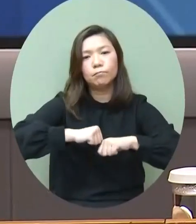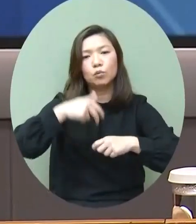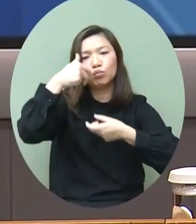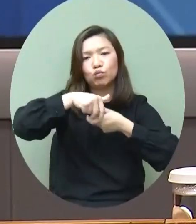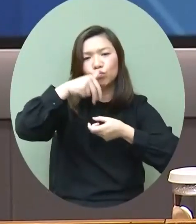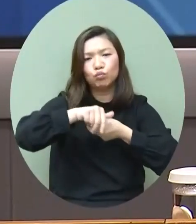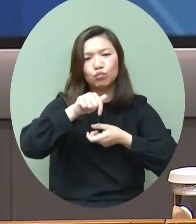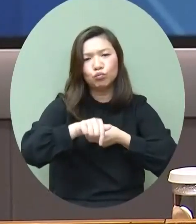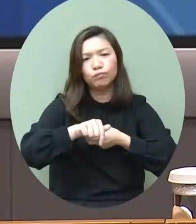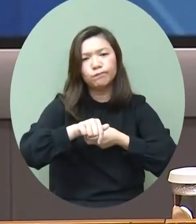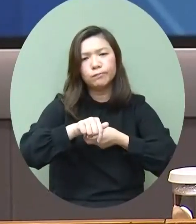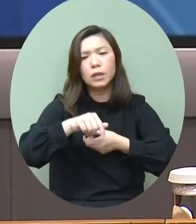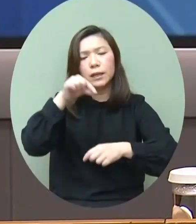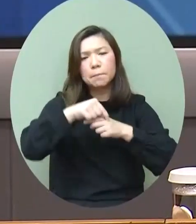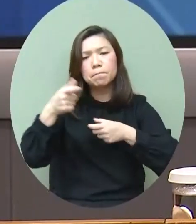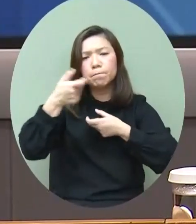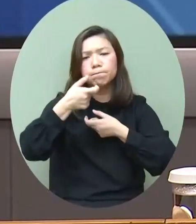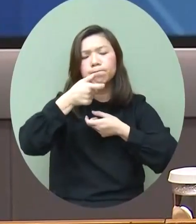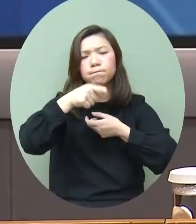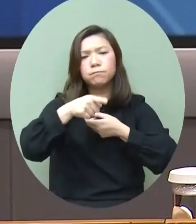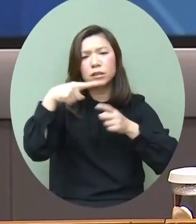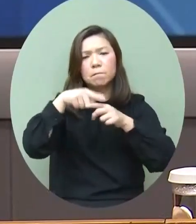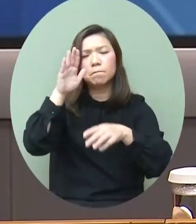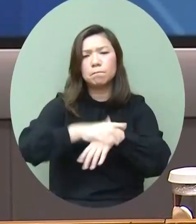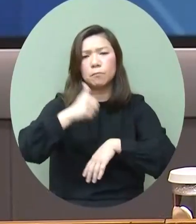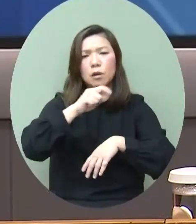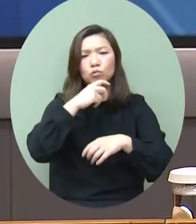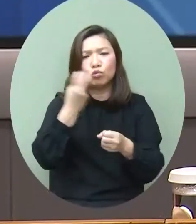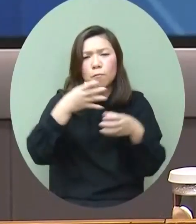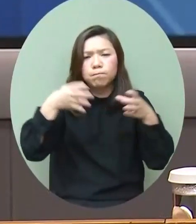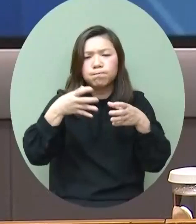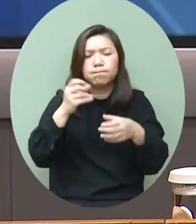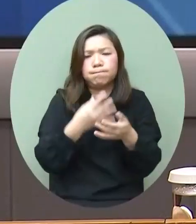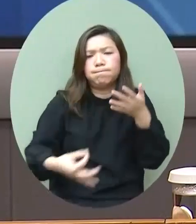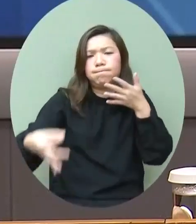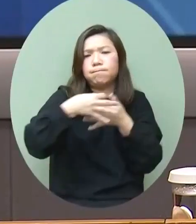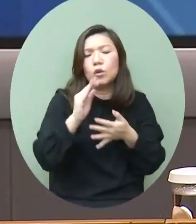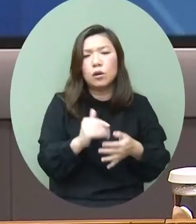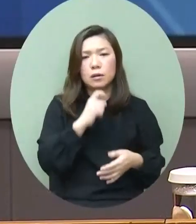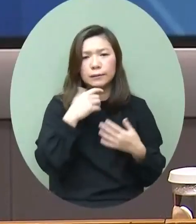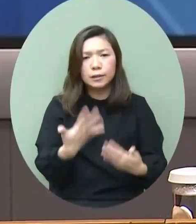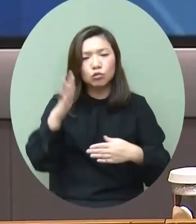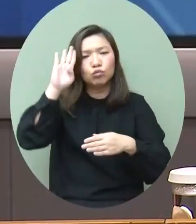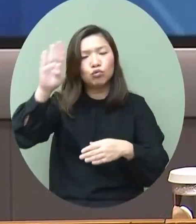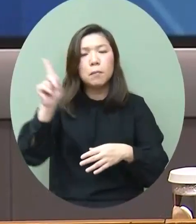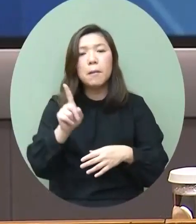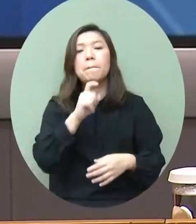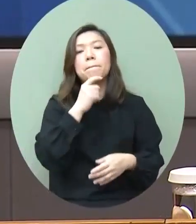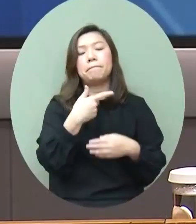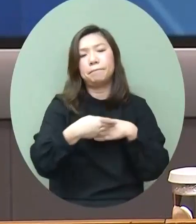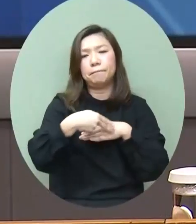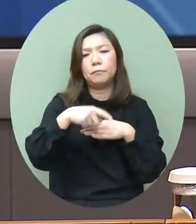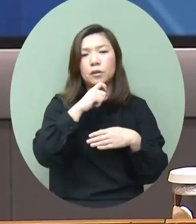育我們金融的人財富為業界創造更大的機遇長餘的策略重點是要協助業界